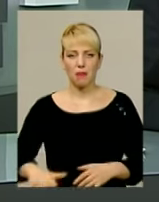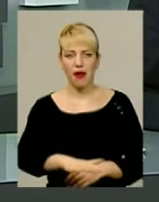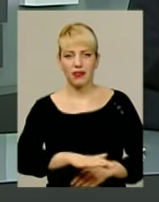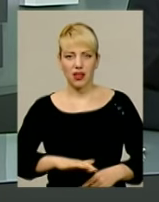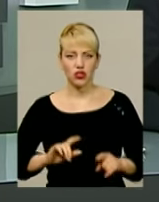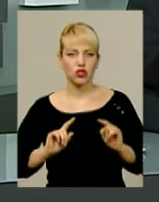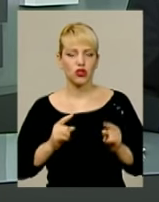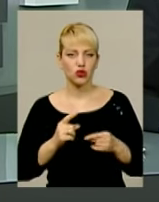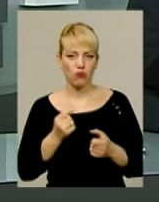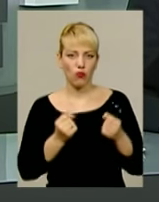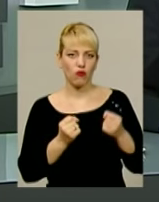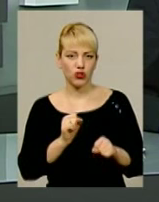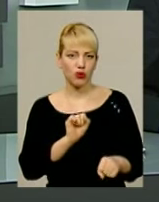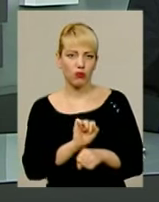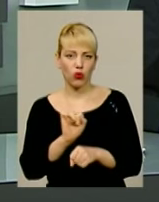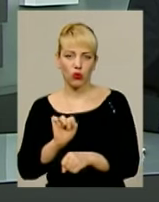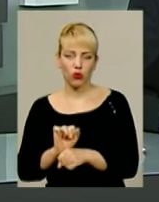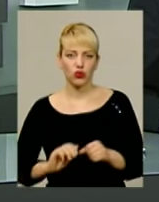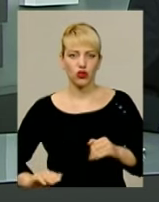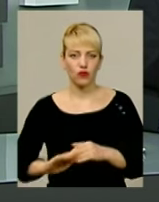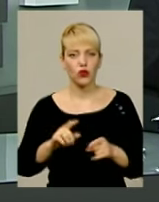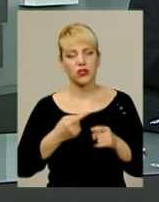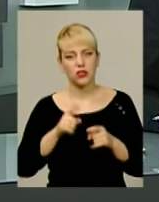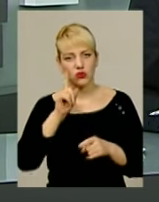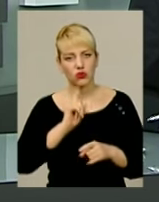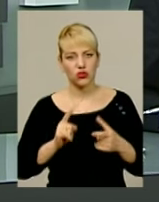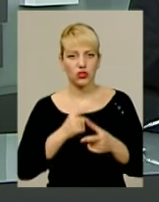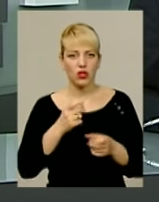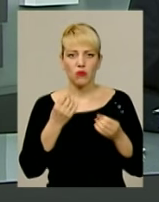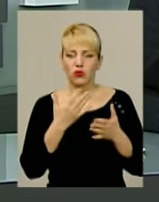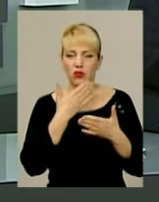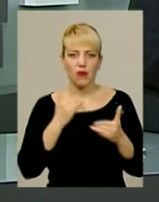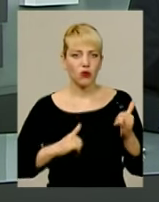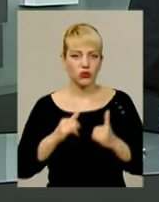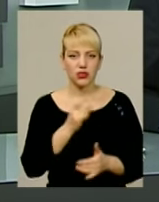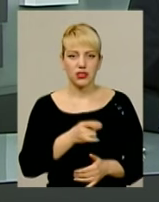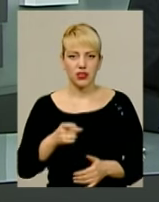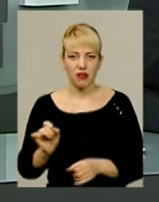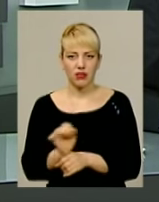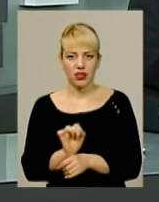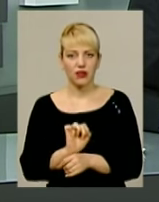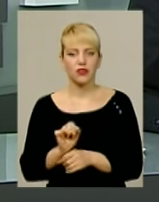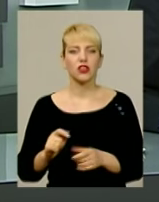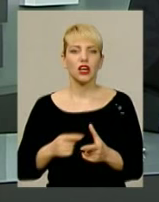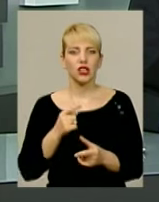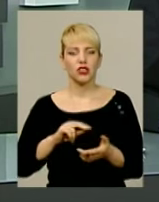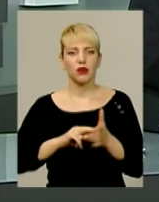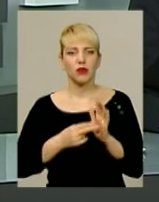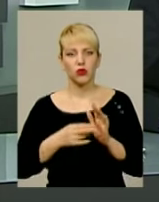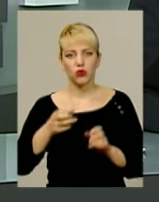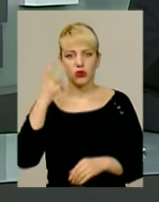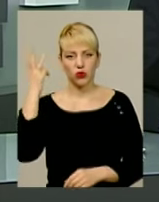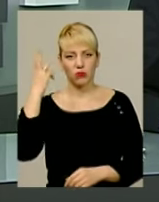Чому водії блокують двори? Тому що це зручно, чи просто більше ніде припаркувати автівку? І чи планують у